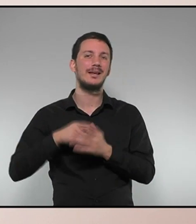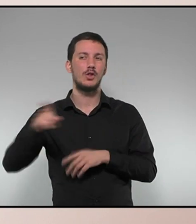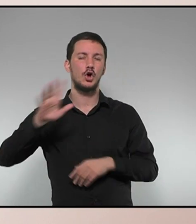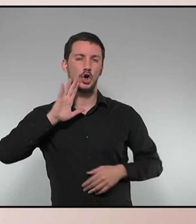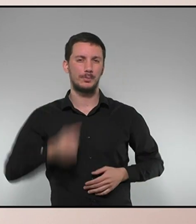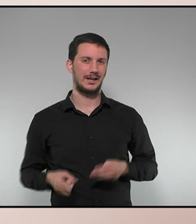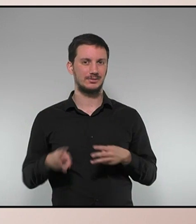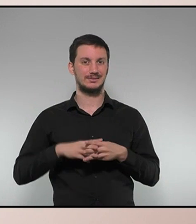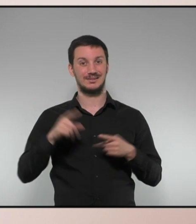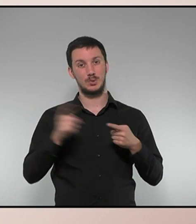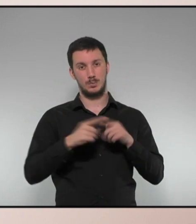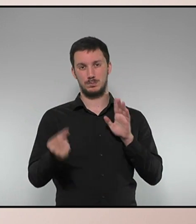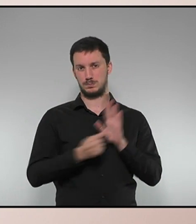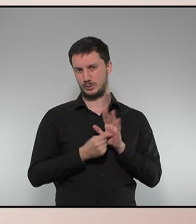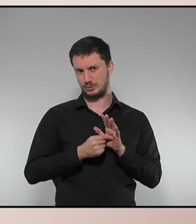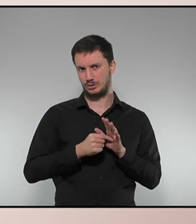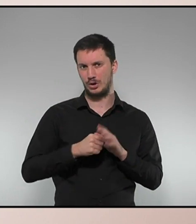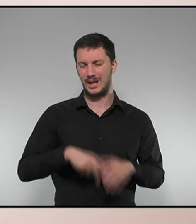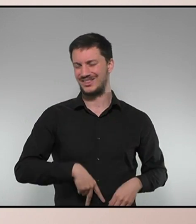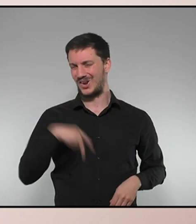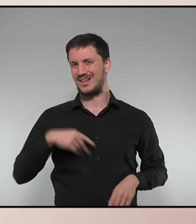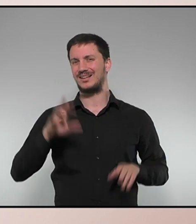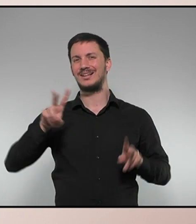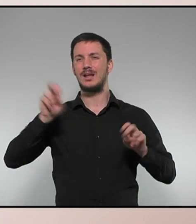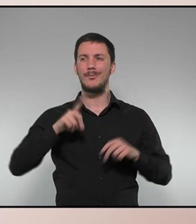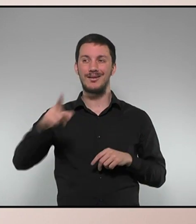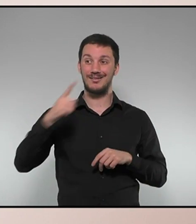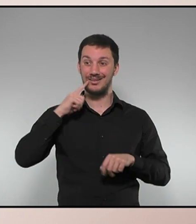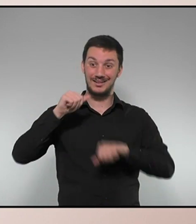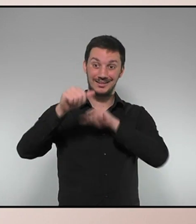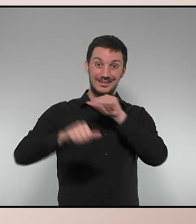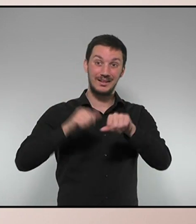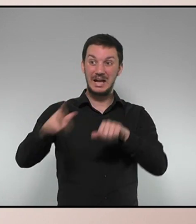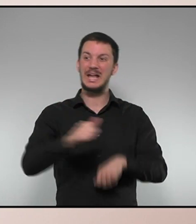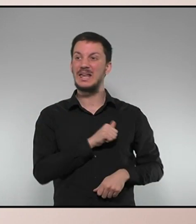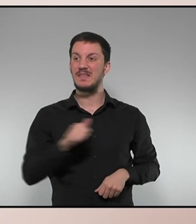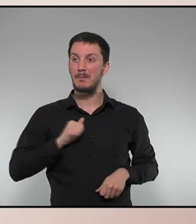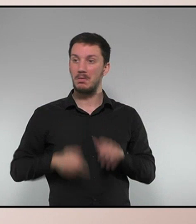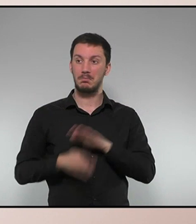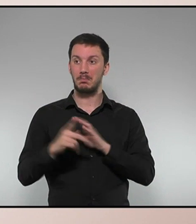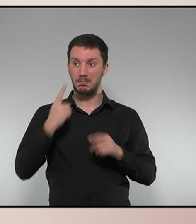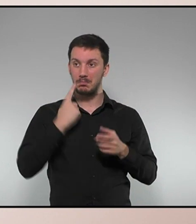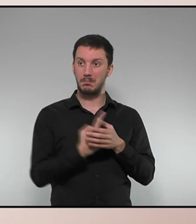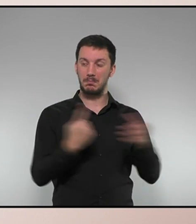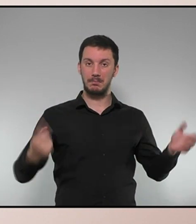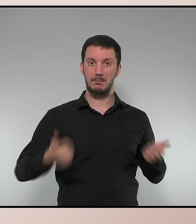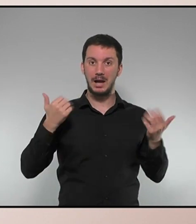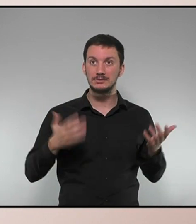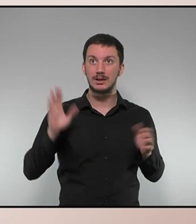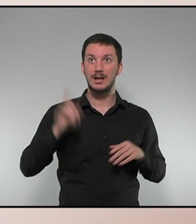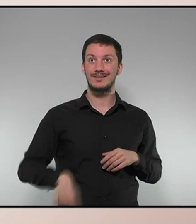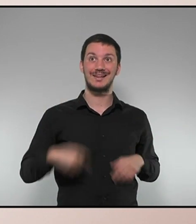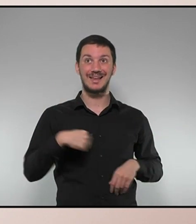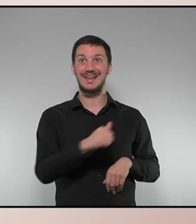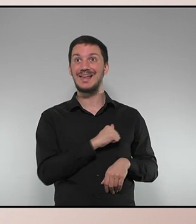En l'eix nacional, en comptes d'avançar, el seu govern s'allunya de la independència. Durant el seu mandat, el conjunt de l